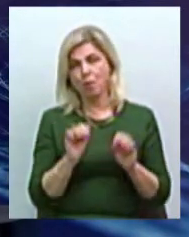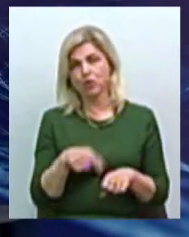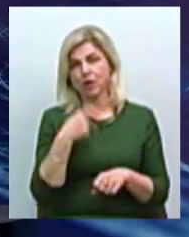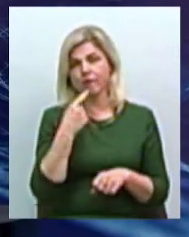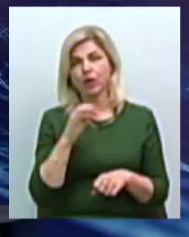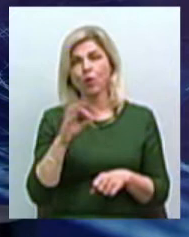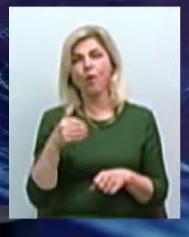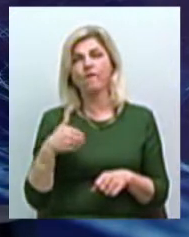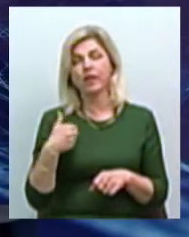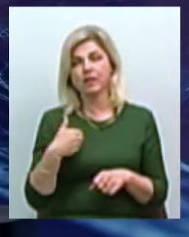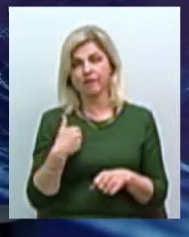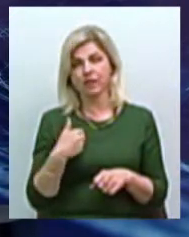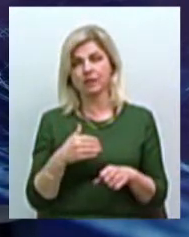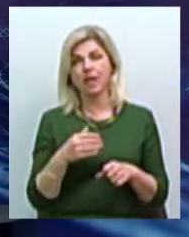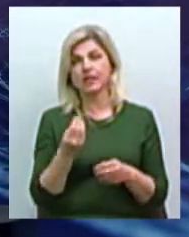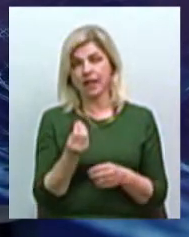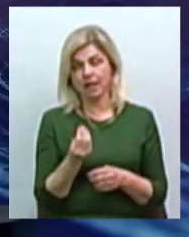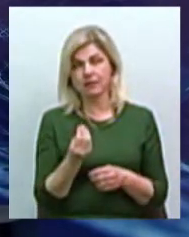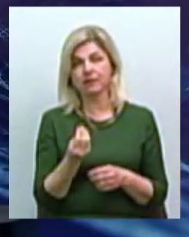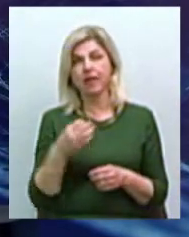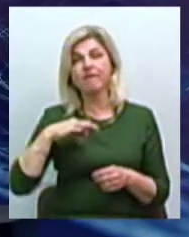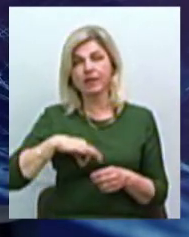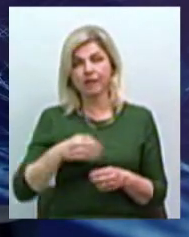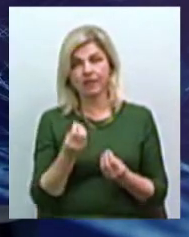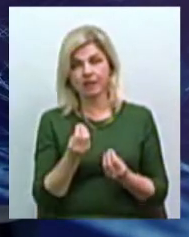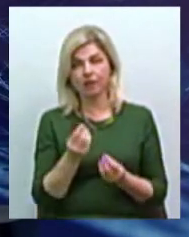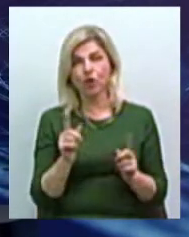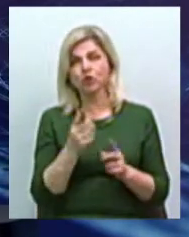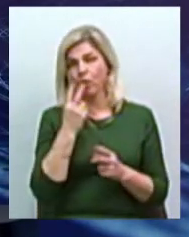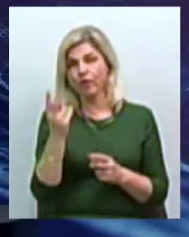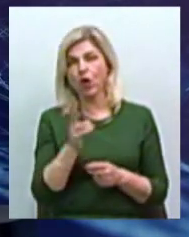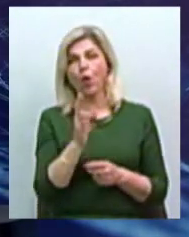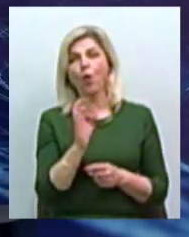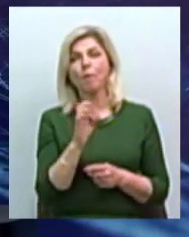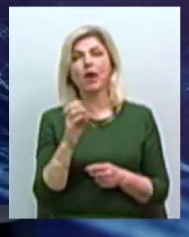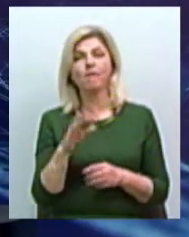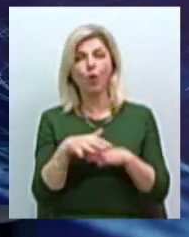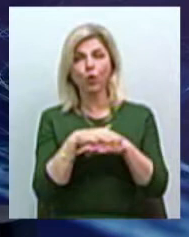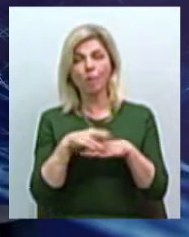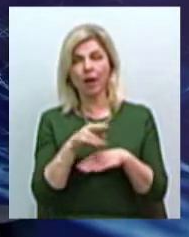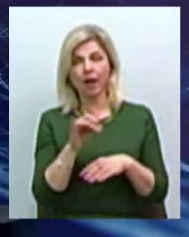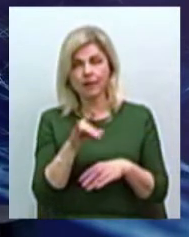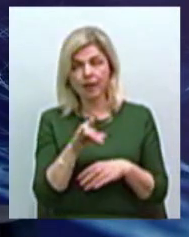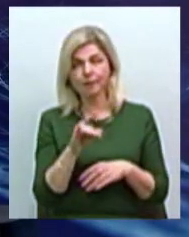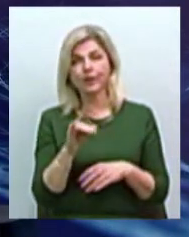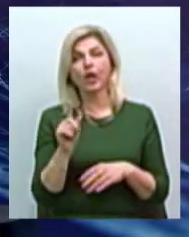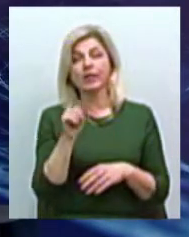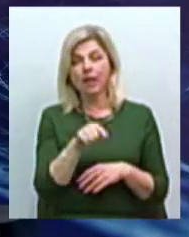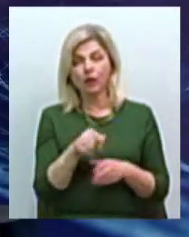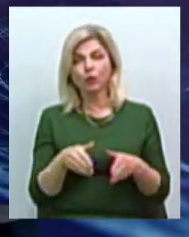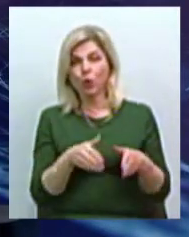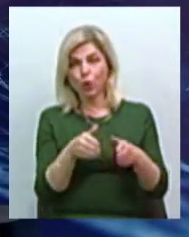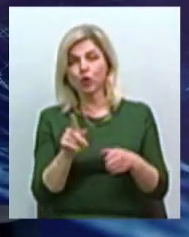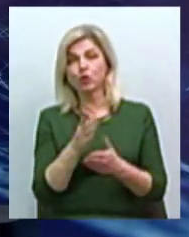використовування средств, тому що ми бачили в Коблівській об'єдненній громаді те дороги, які є, які